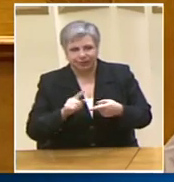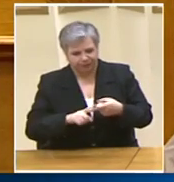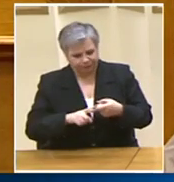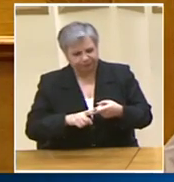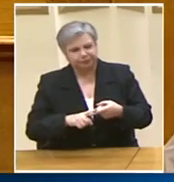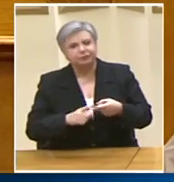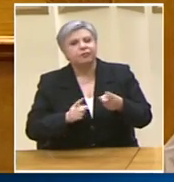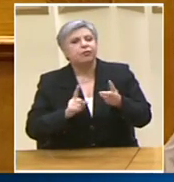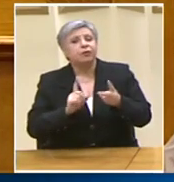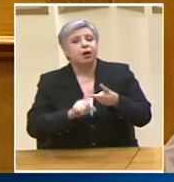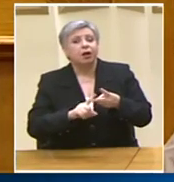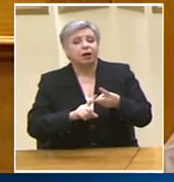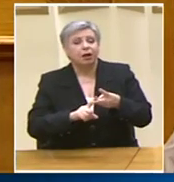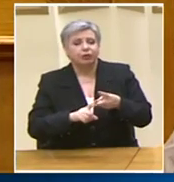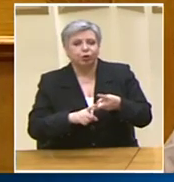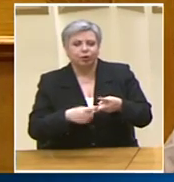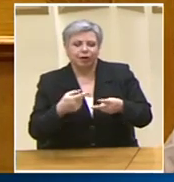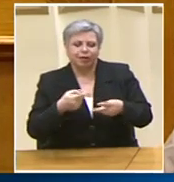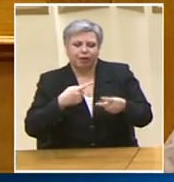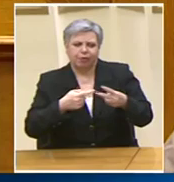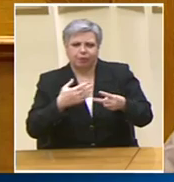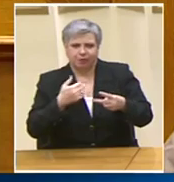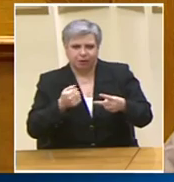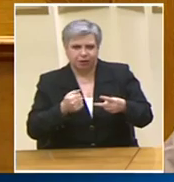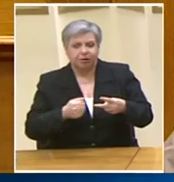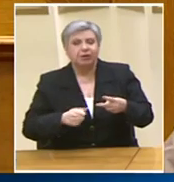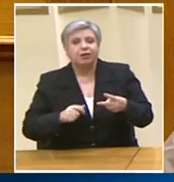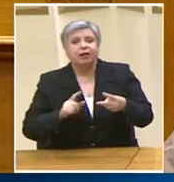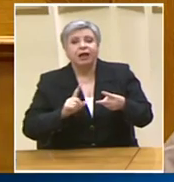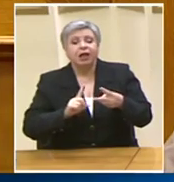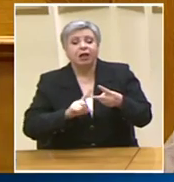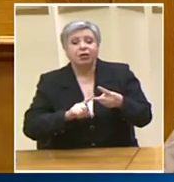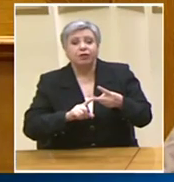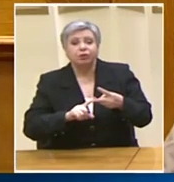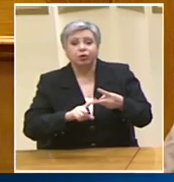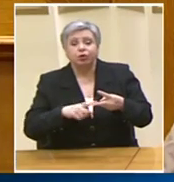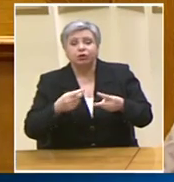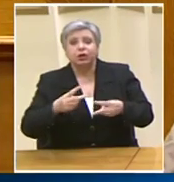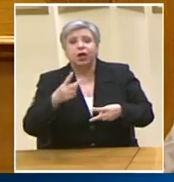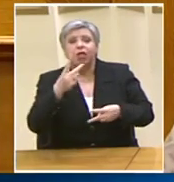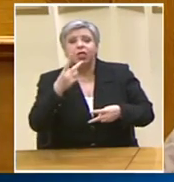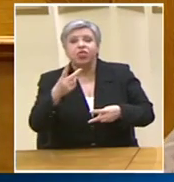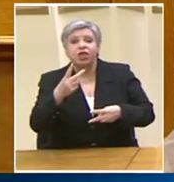ότι μέχρι δύο υποδιοικητές μπορούν να μπουν στην ΑΗΠ Εσείς ορίσατε τρεις